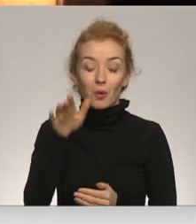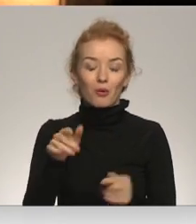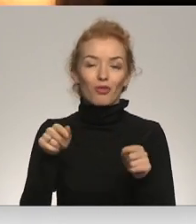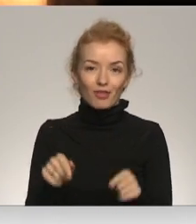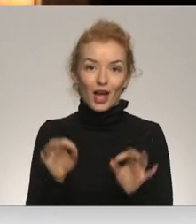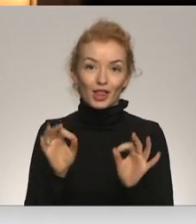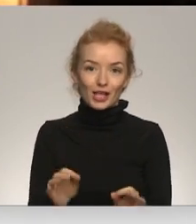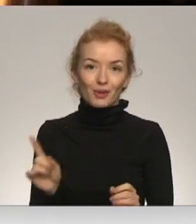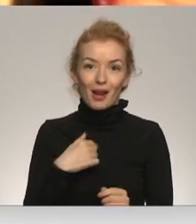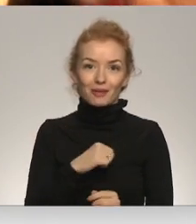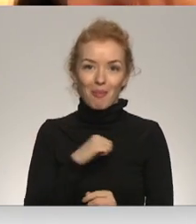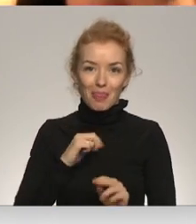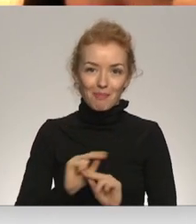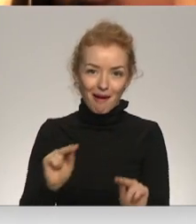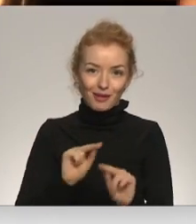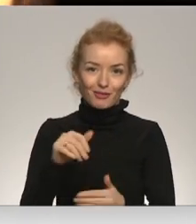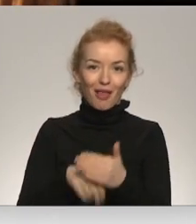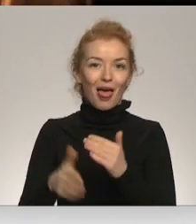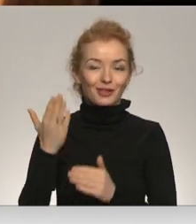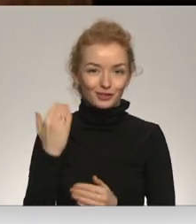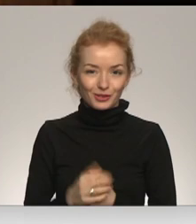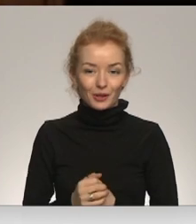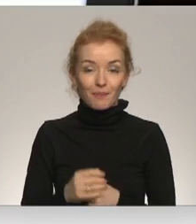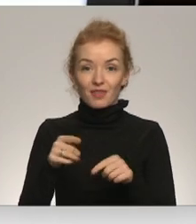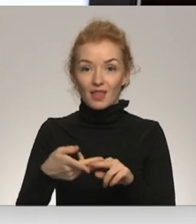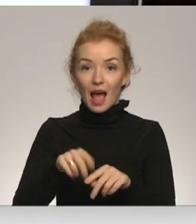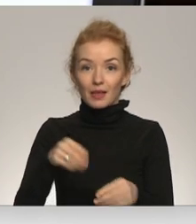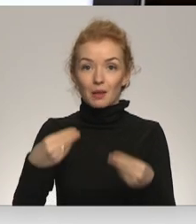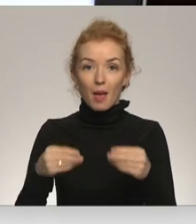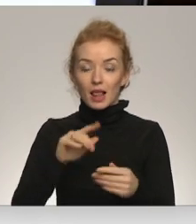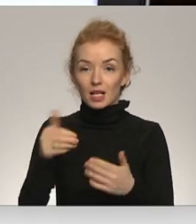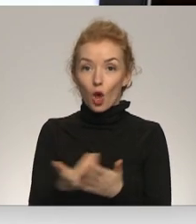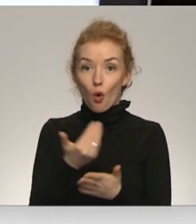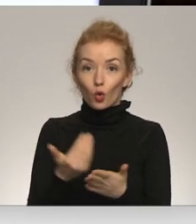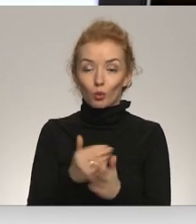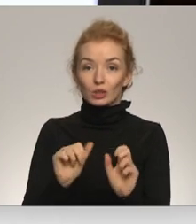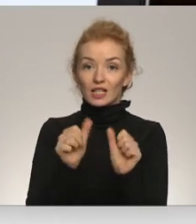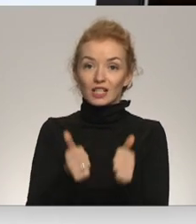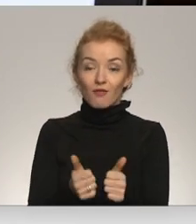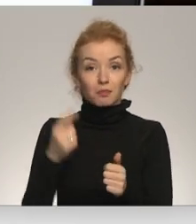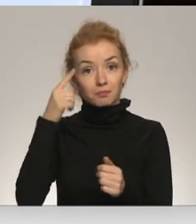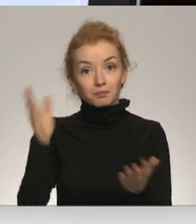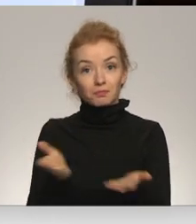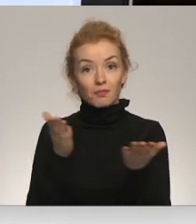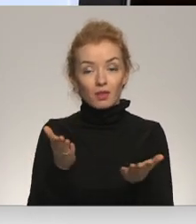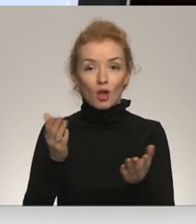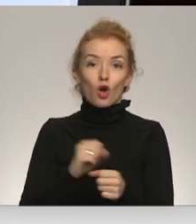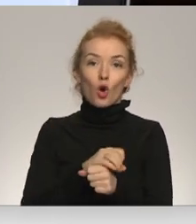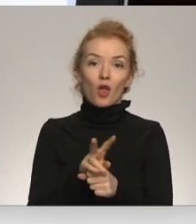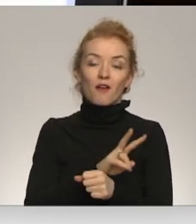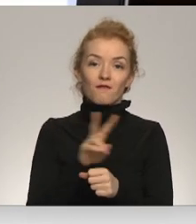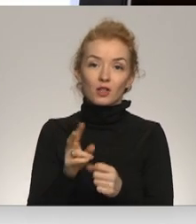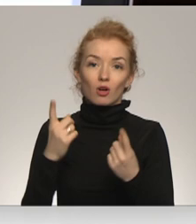iznākais arī vēsturumāts turpina. Šāda digitāla izlaušanās spēle ir jaunums, kuru veidot rosinājuši kovita laika klātienas